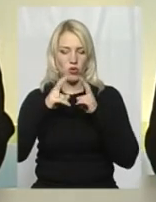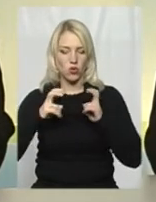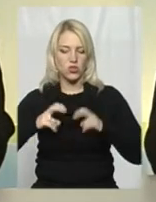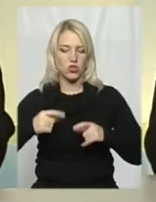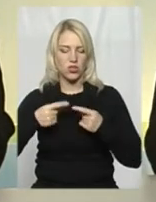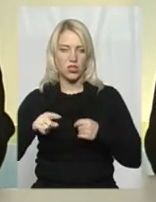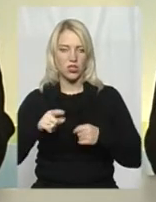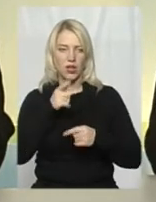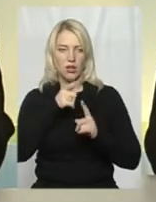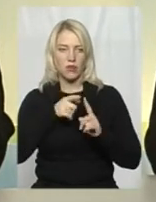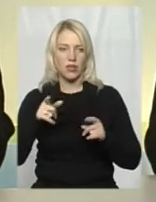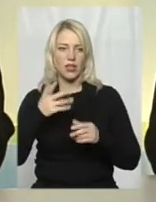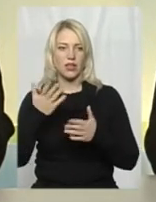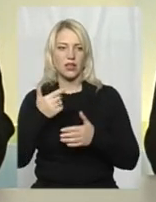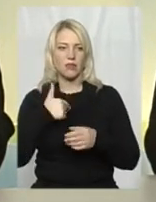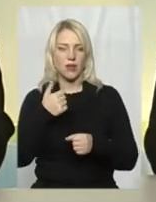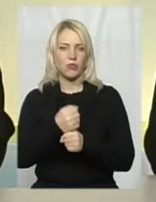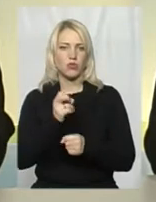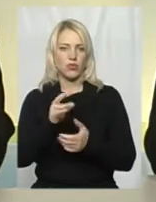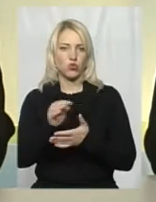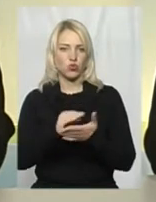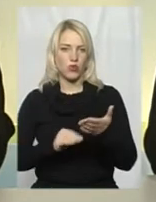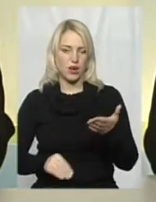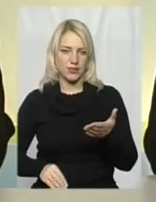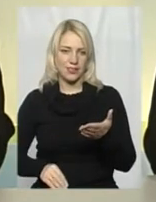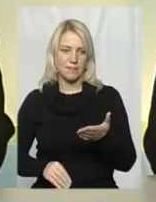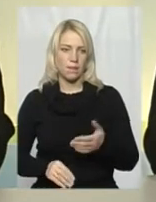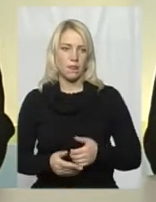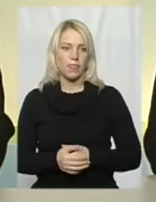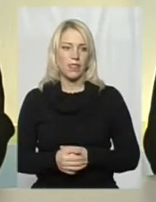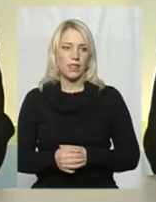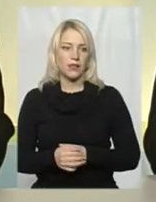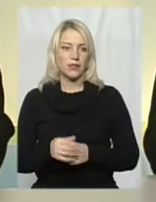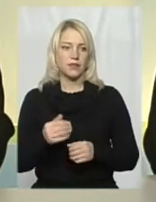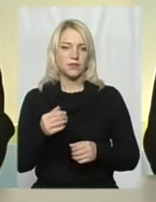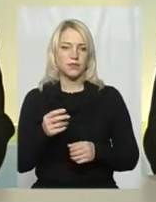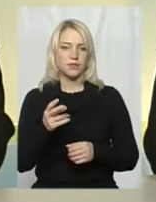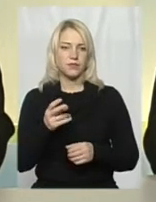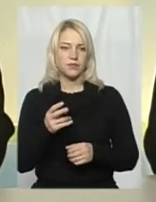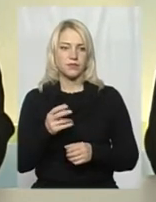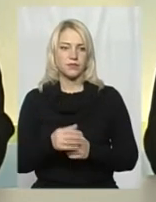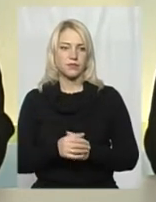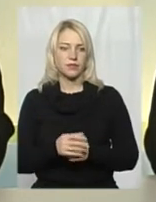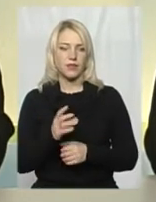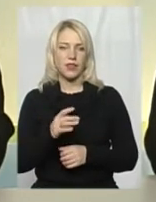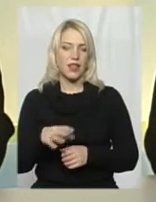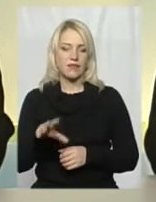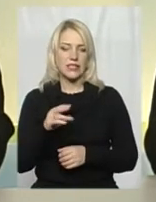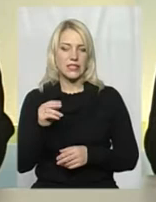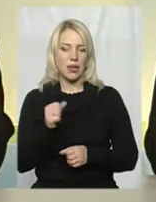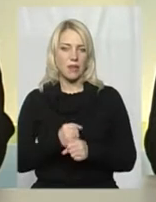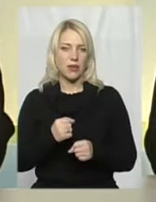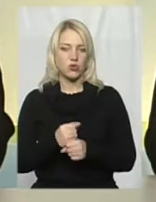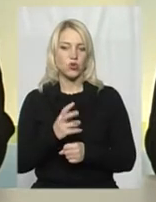працюю як письменник або як журналіст. Ну, скажімо, ні, не всі працюють, але